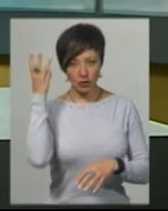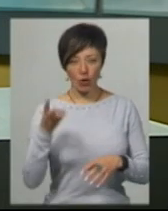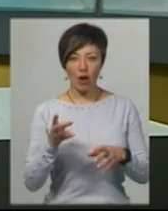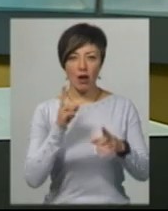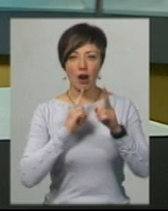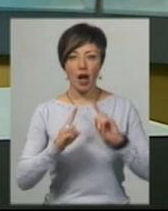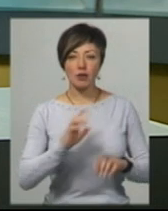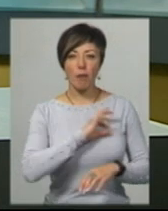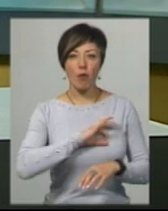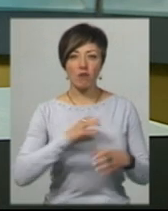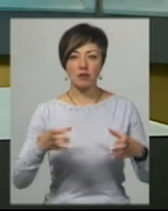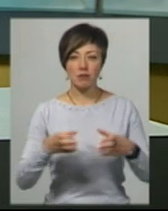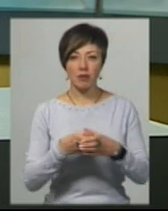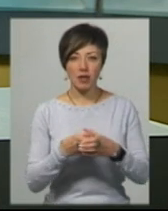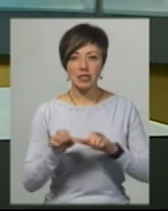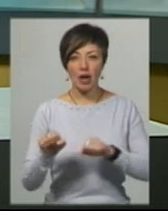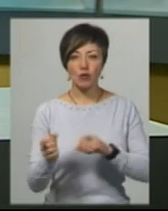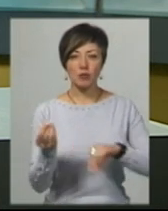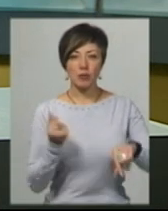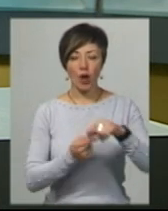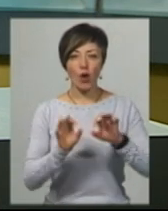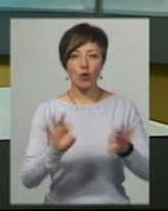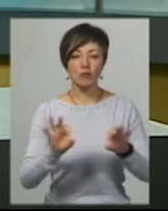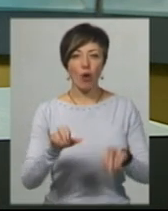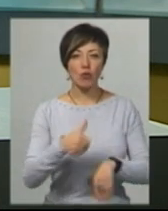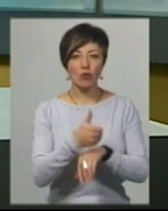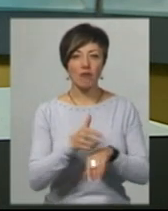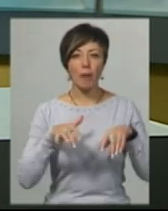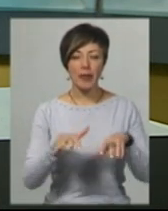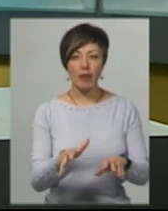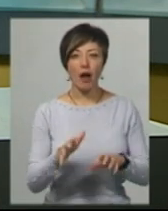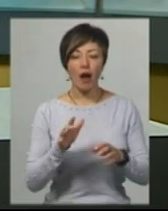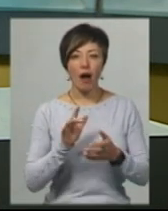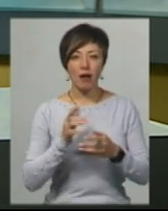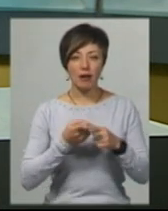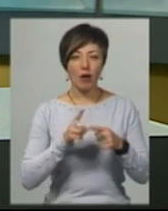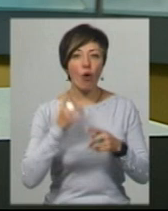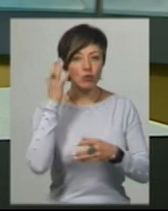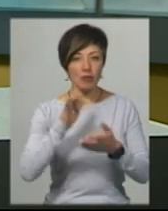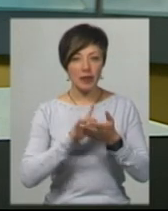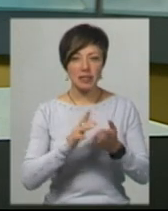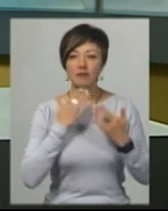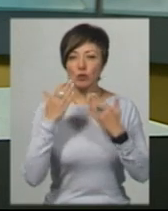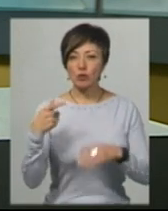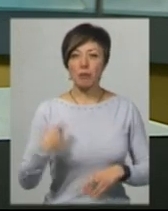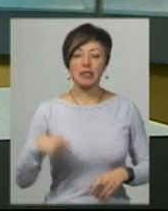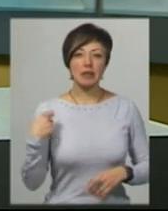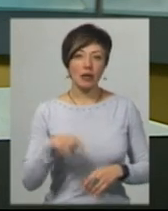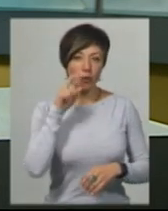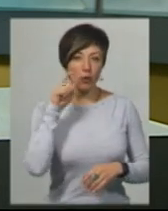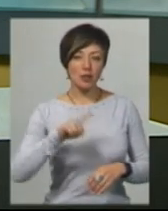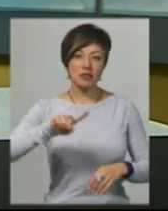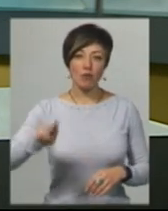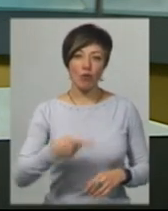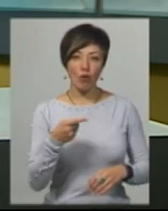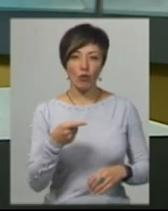захисту підприємництва Надія Кнець розповіла, Основна мета акції – звернутися до президента України Володимира Зеленського з